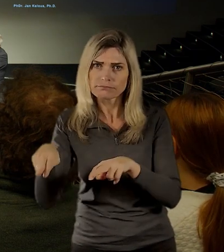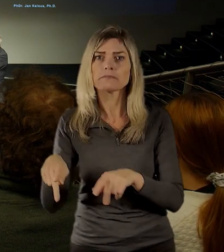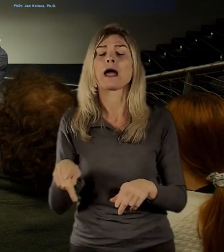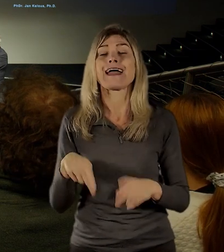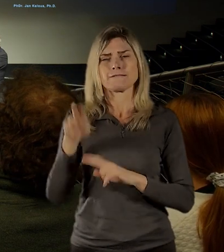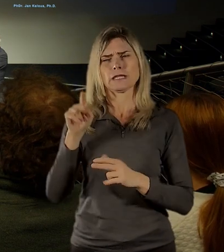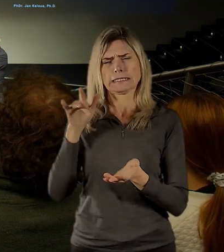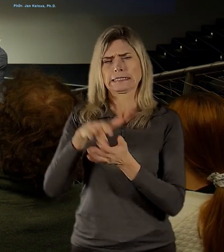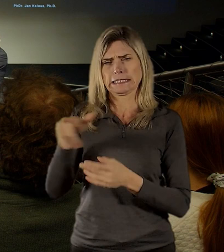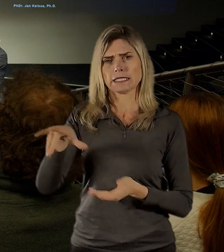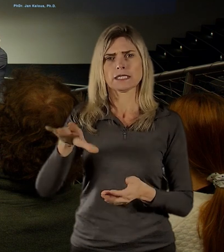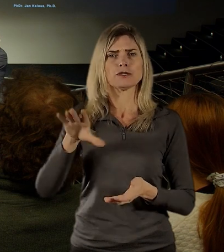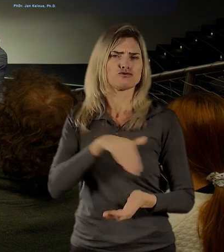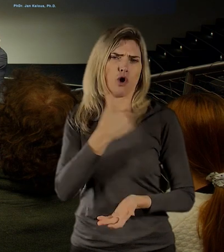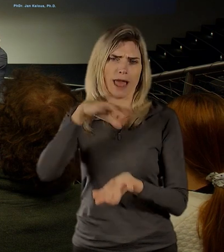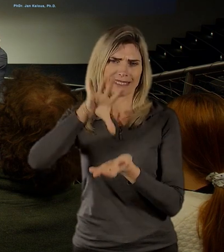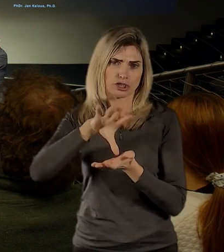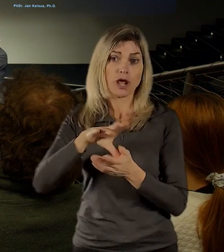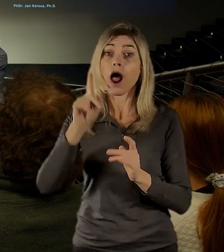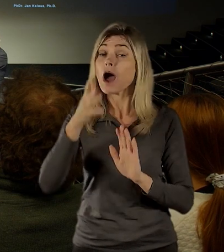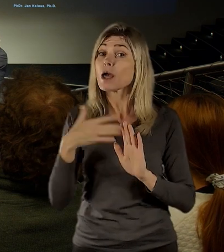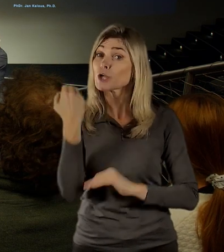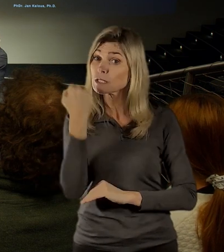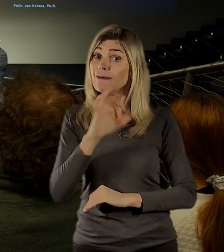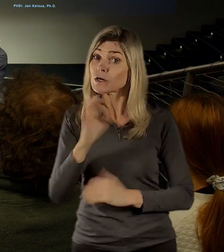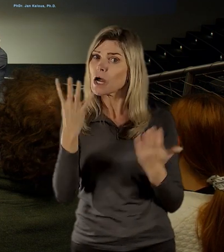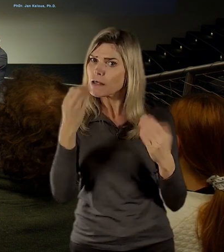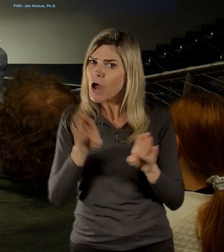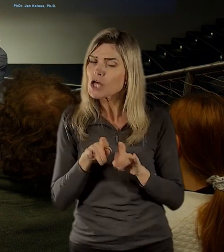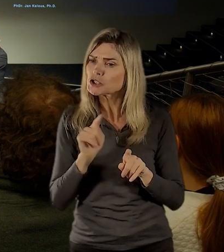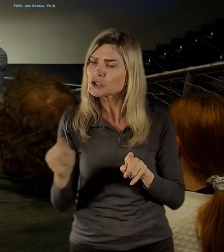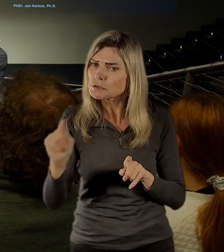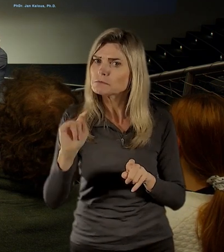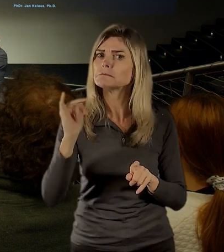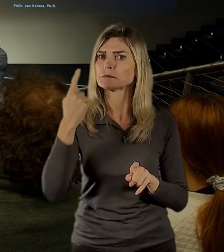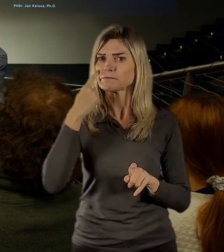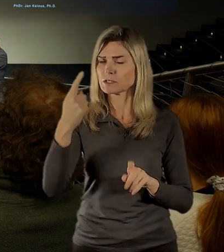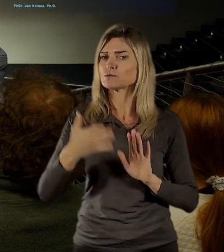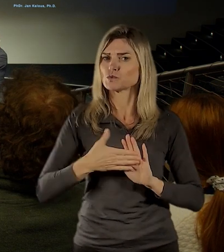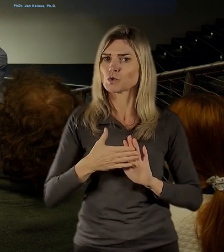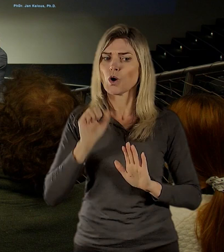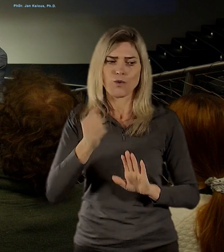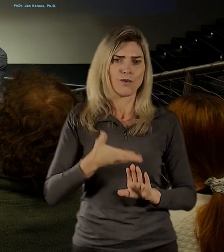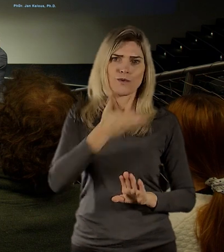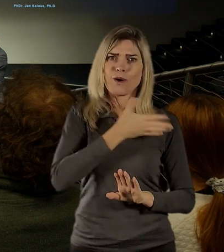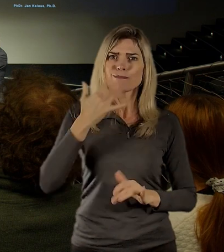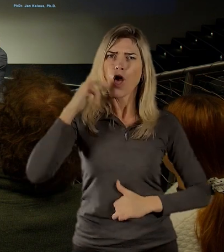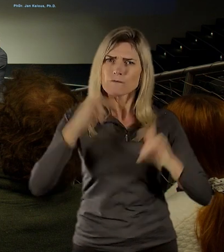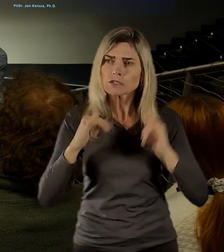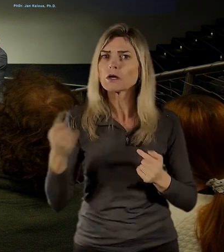střední školy, ale i třeba ty deváťáci jsou pro nás zajímavý, my jsme si to skutečně vyskoušeli už během toho festivalu